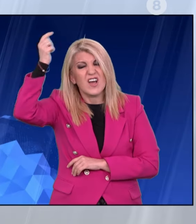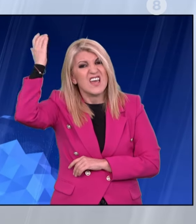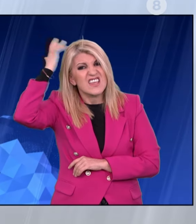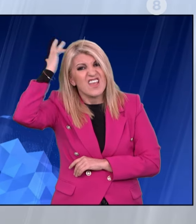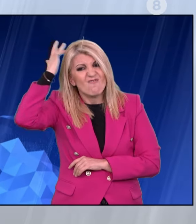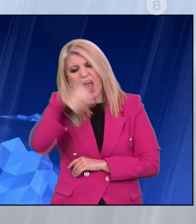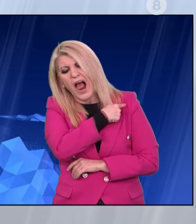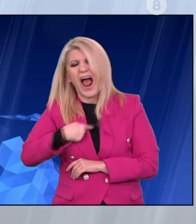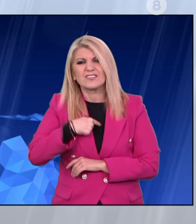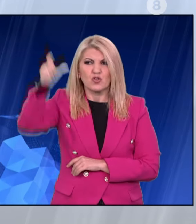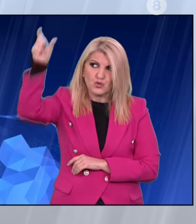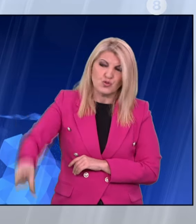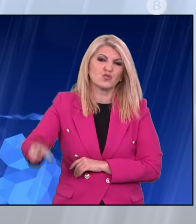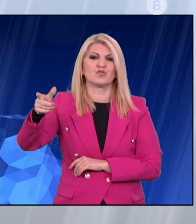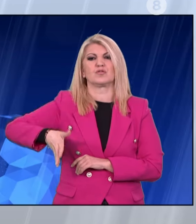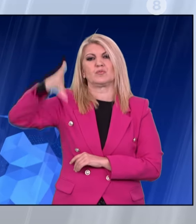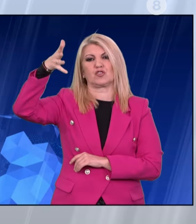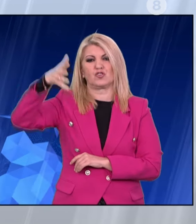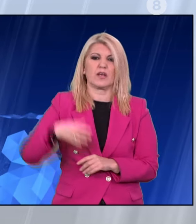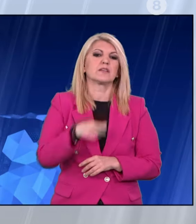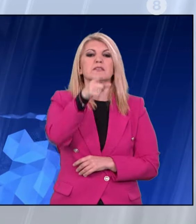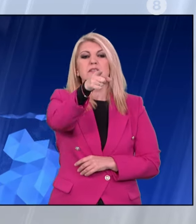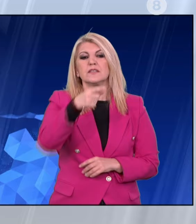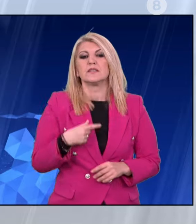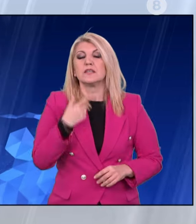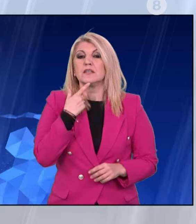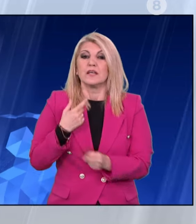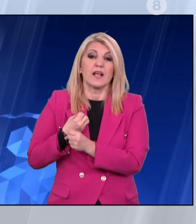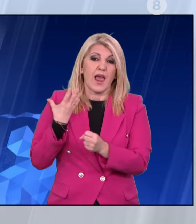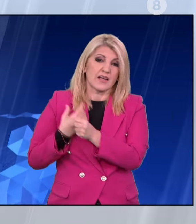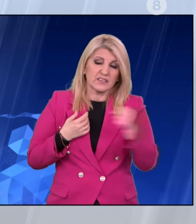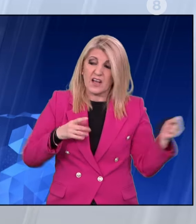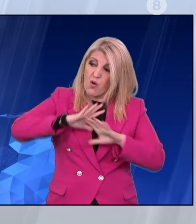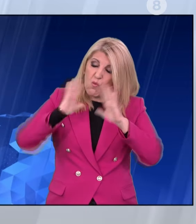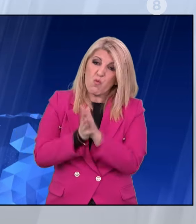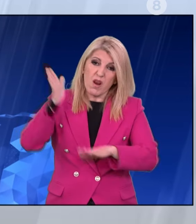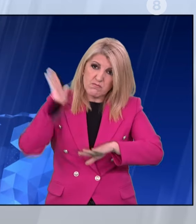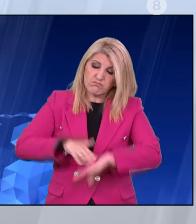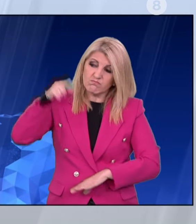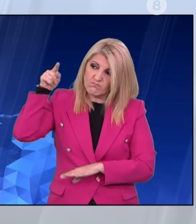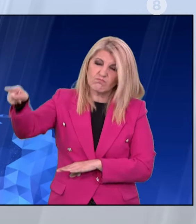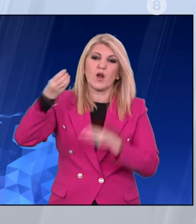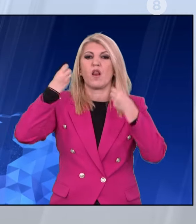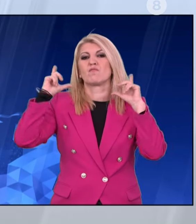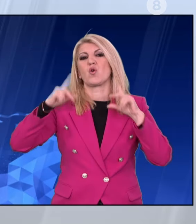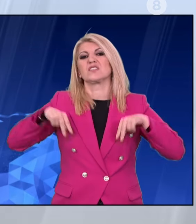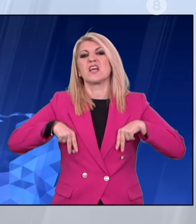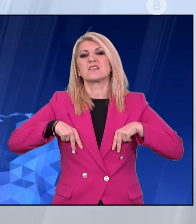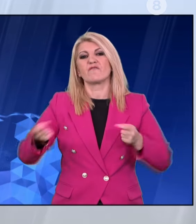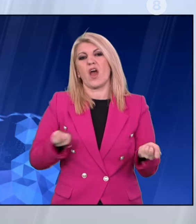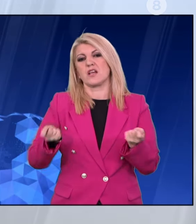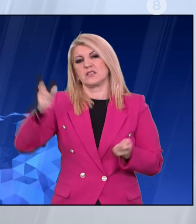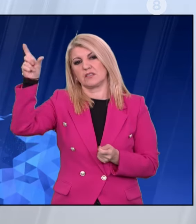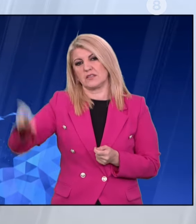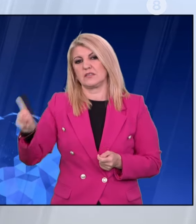εμπιστοσύνη των πολιτών, στους θεσμούς και τη δημοκρατία είναι η κυβέρνηση του κυρίου Μητσοτάκη. Την υπόθεση της διαρροής των e-mails από το Επιουργείο Εσωτερικών